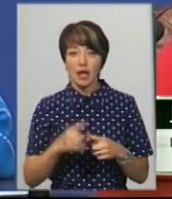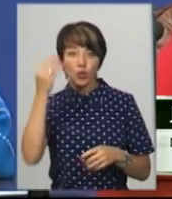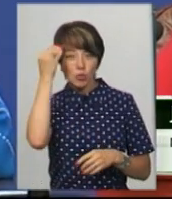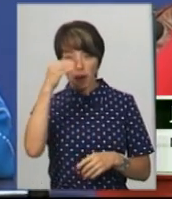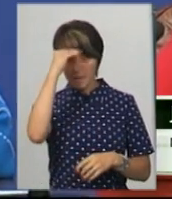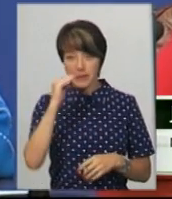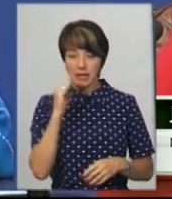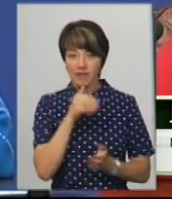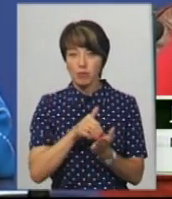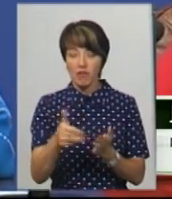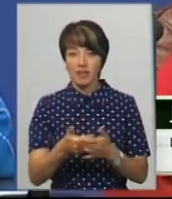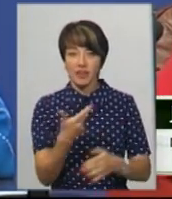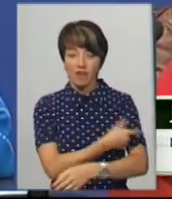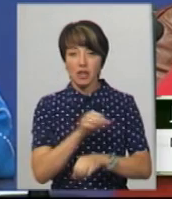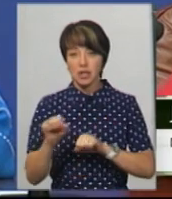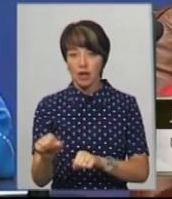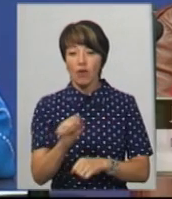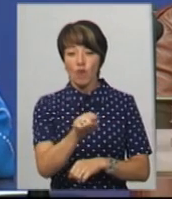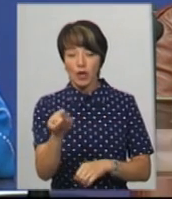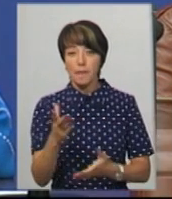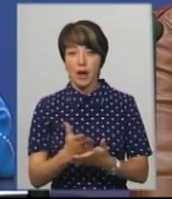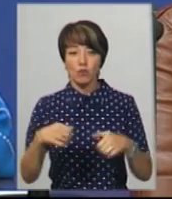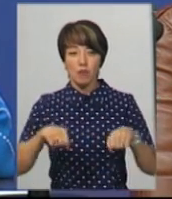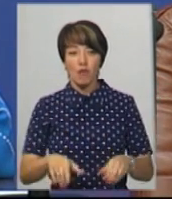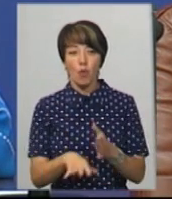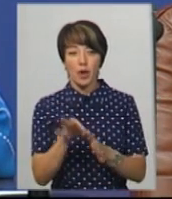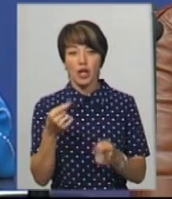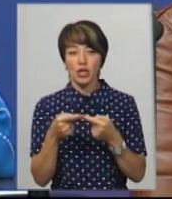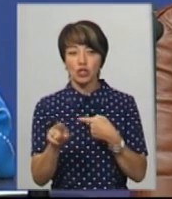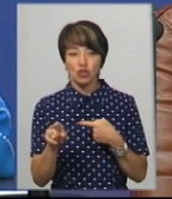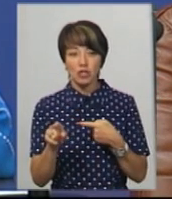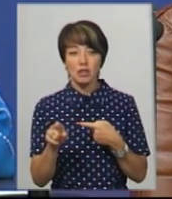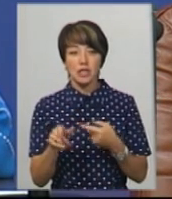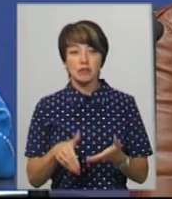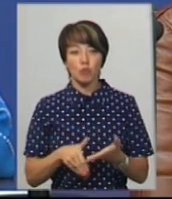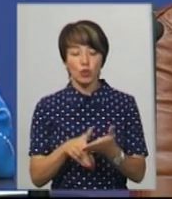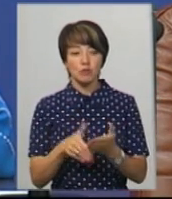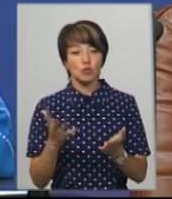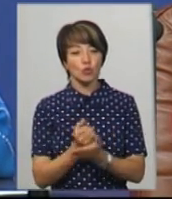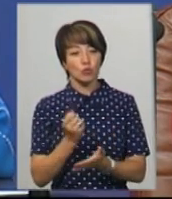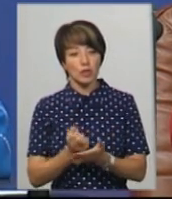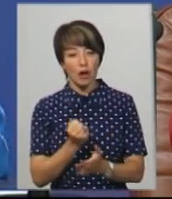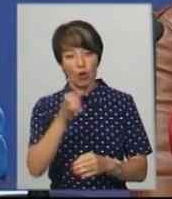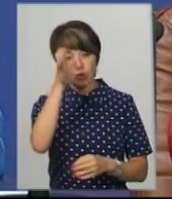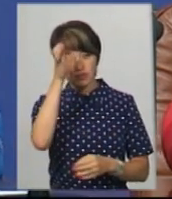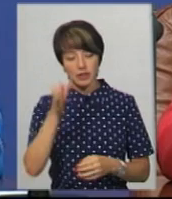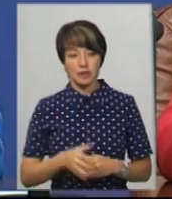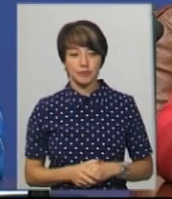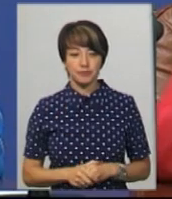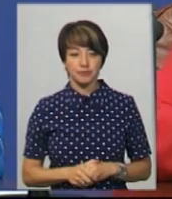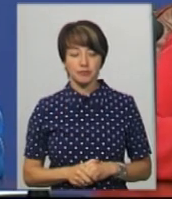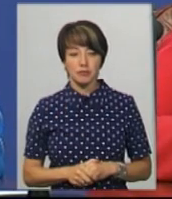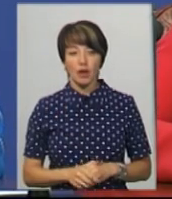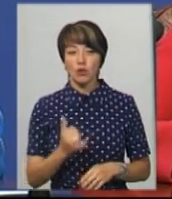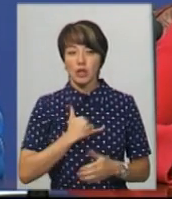відповідаються від вакцинації, то вони мають право обрати інший альтернативний спосіб здобуття навчання.